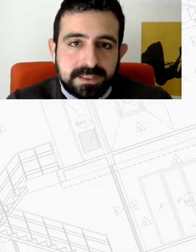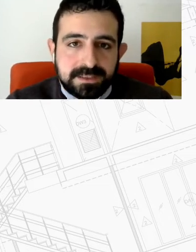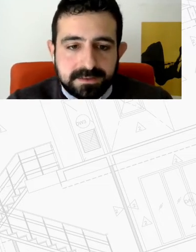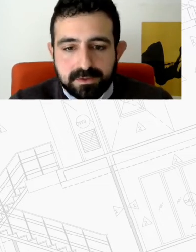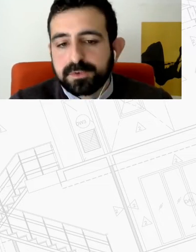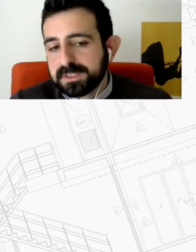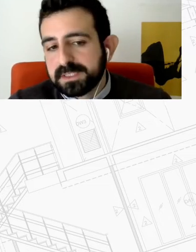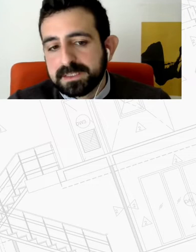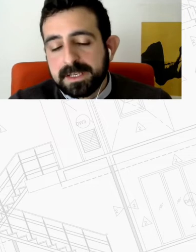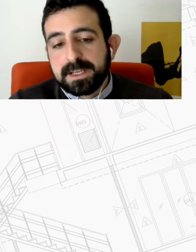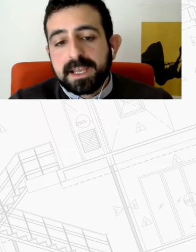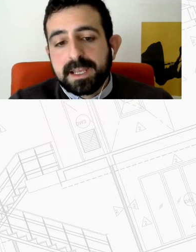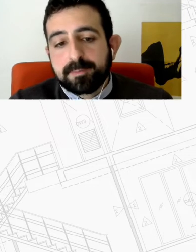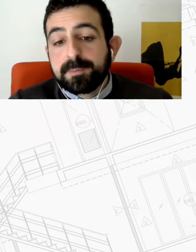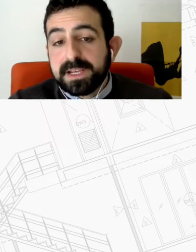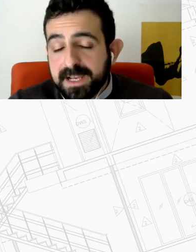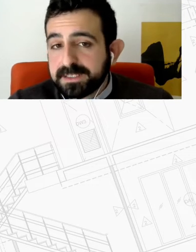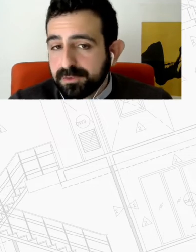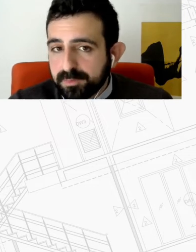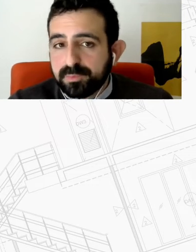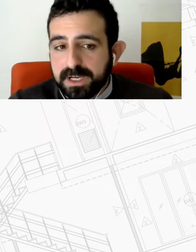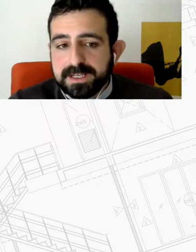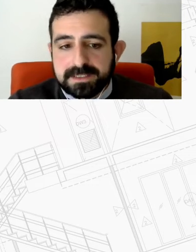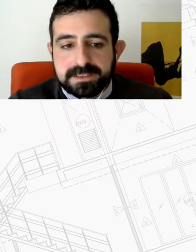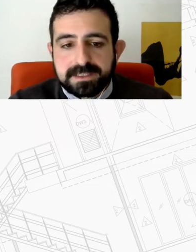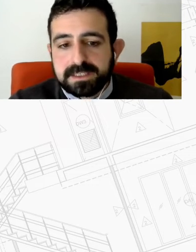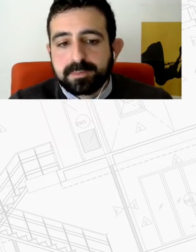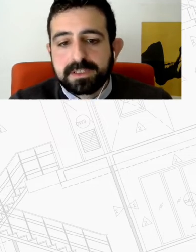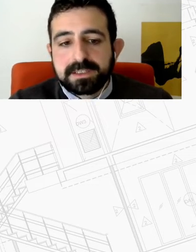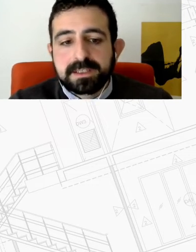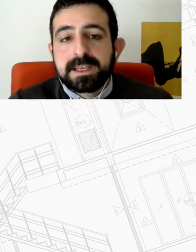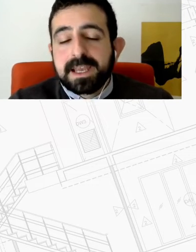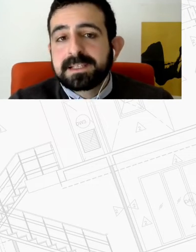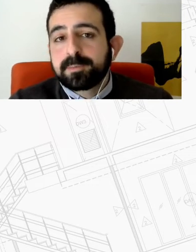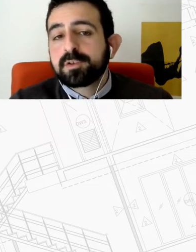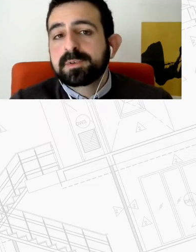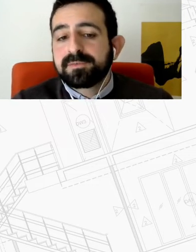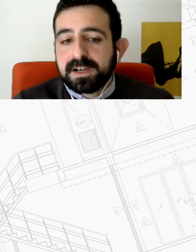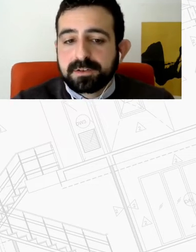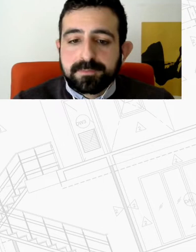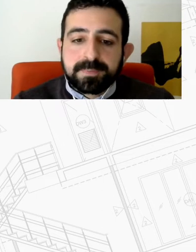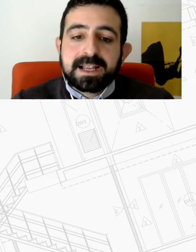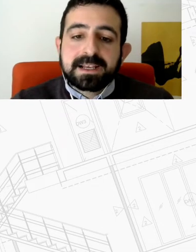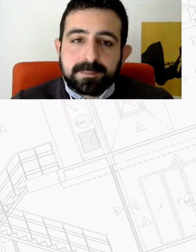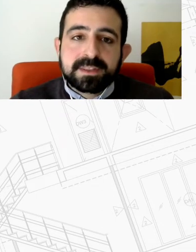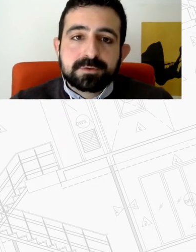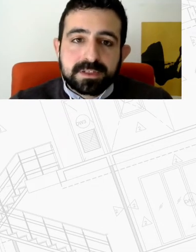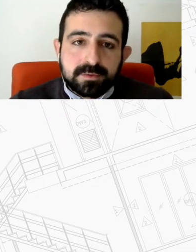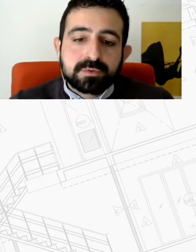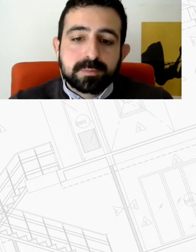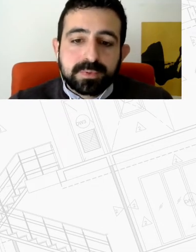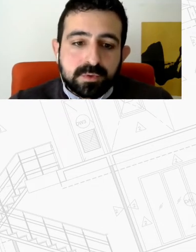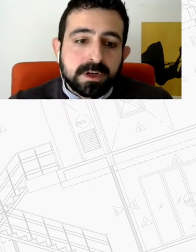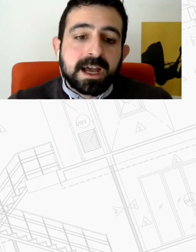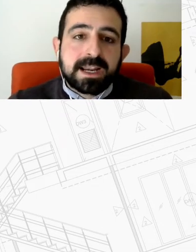Ευρωπαϊκής Νομοθεσίας που επηρεάζει τον τρόπο που χαράστηκε η θεραστική πολιτική. Έτσι λοιπόν έχουμε ντεφάκτο αλληλεπίδραση του